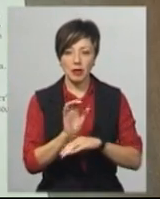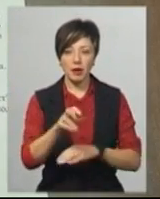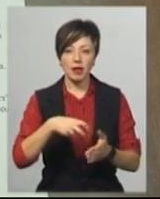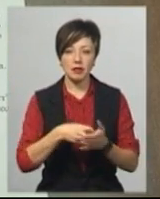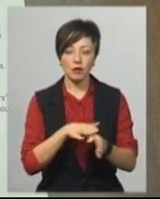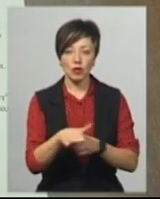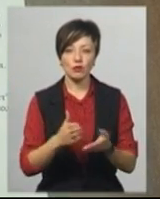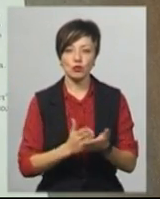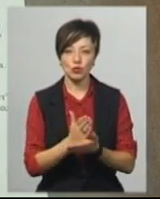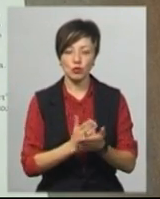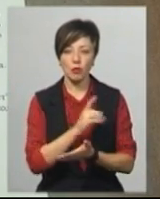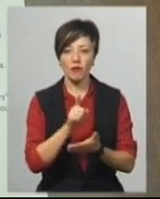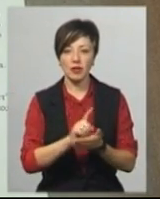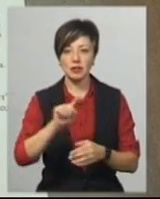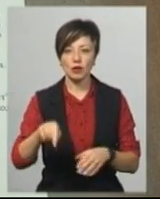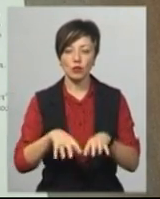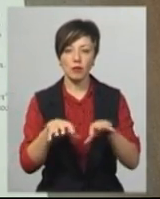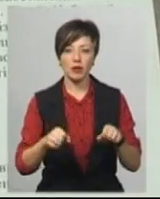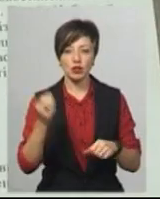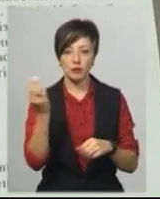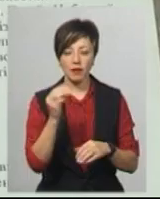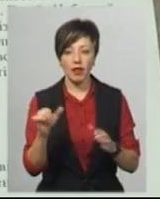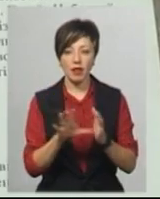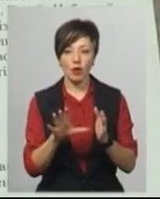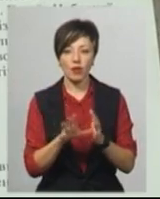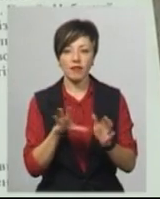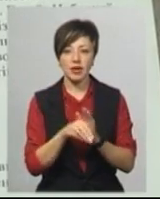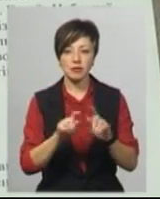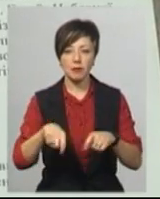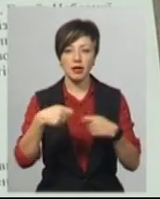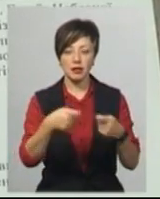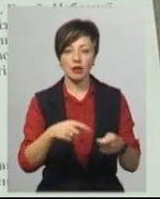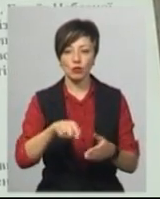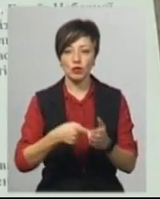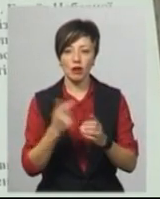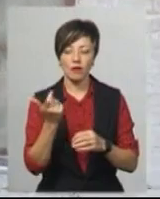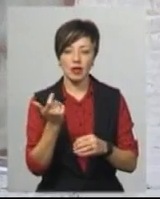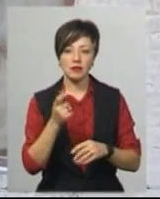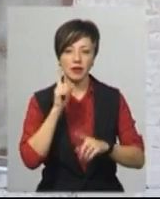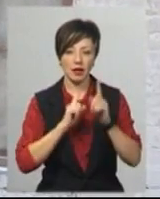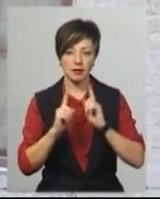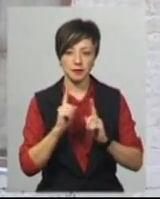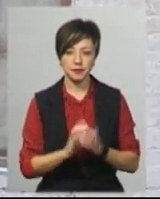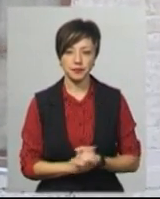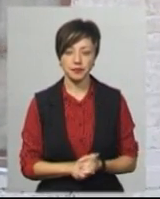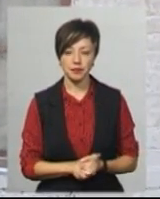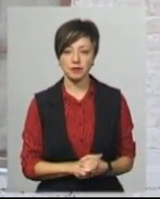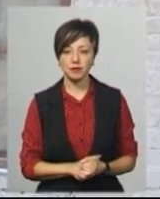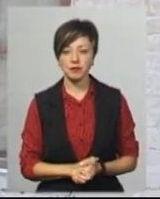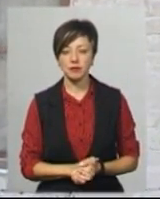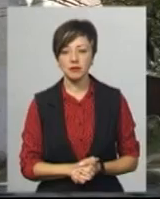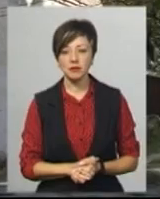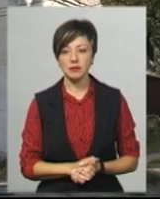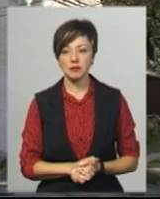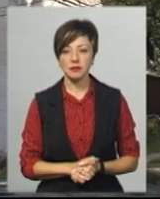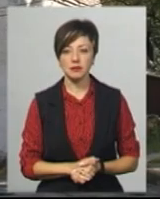виконавчу службу, яка повинна стягнути майно ТОВ «Шепетівка-Нергоінвест» і передати в комунальну власність міській раді. Анастасія Збродова, Дем'ян